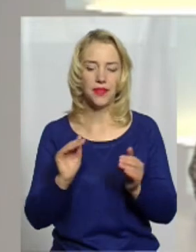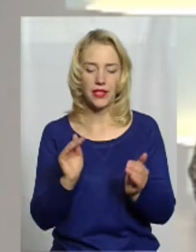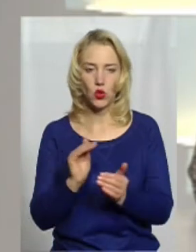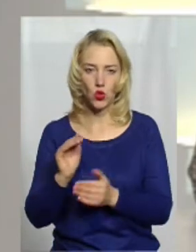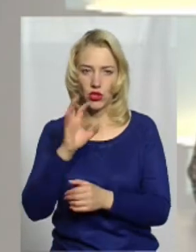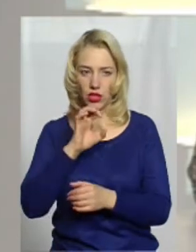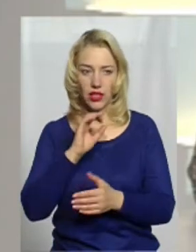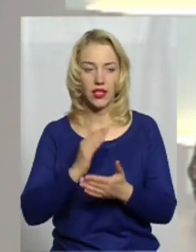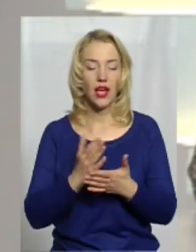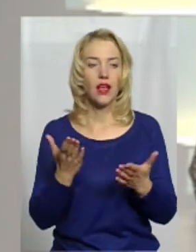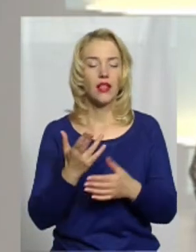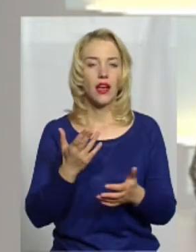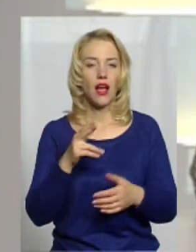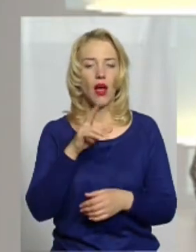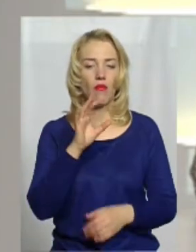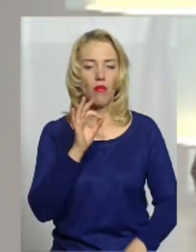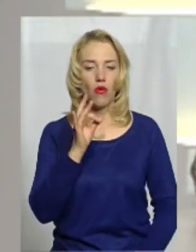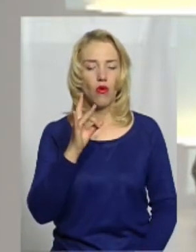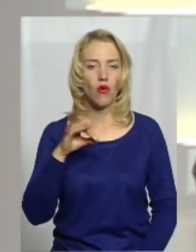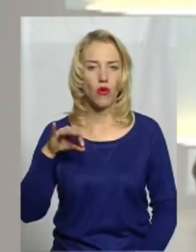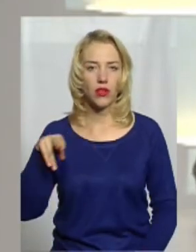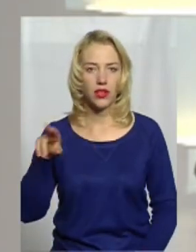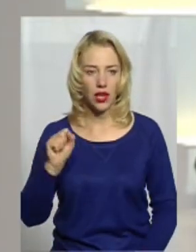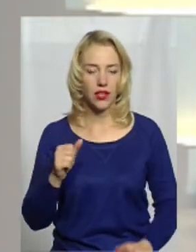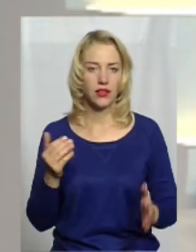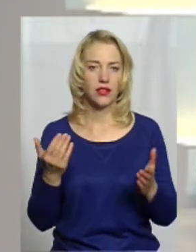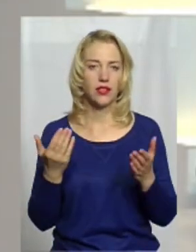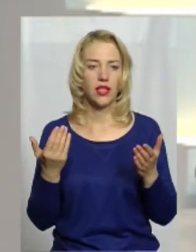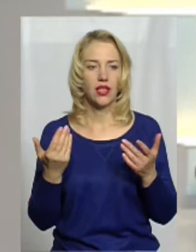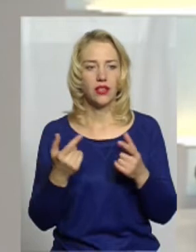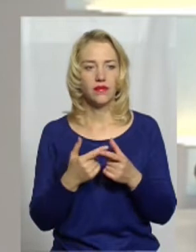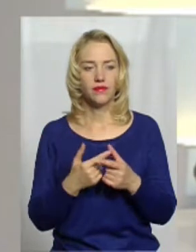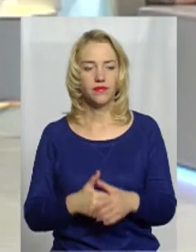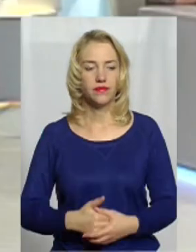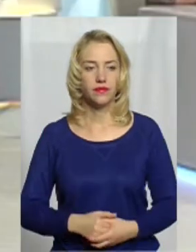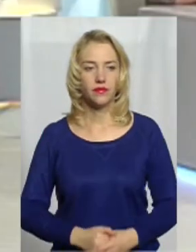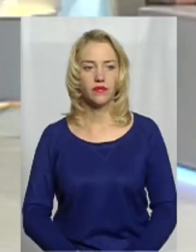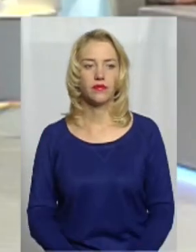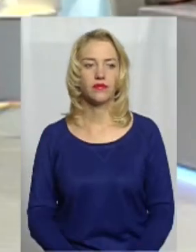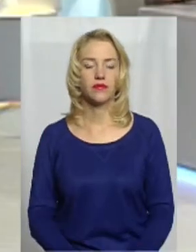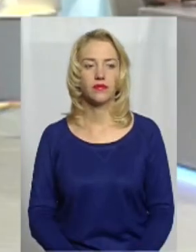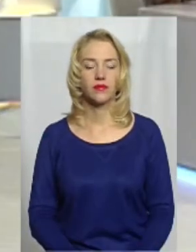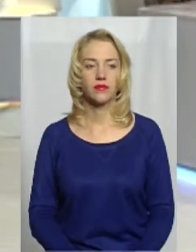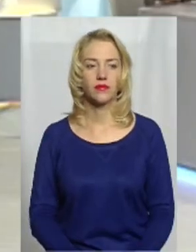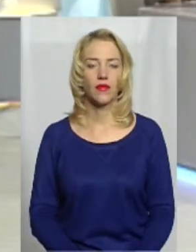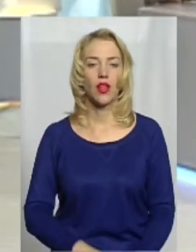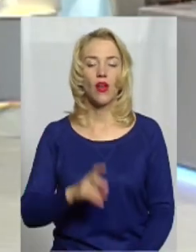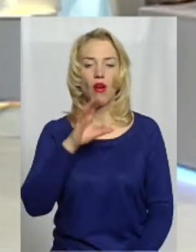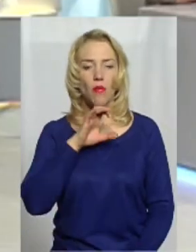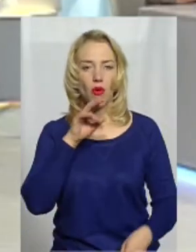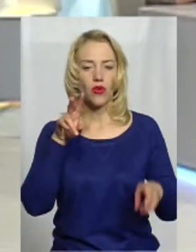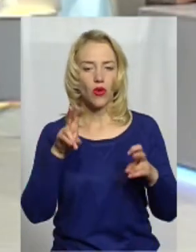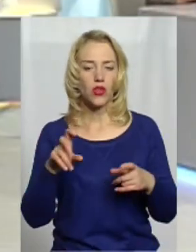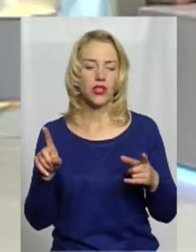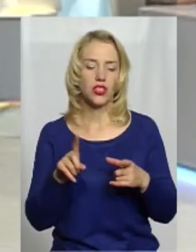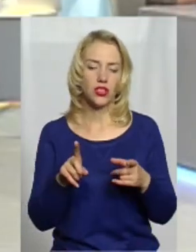Яких вони порід? І чи диференціюється порода і те, чим потім буде